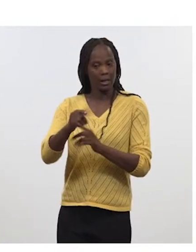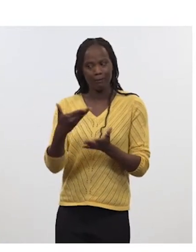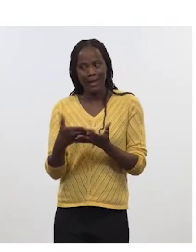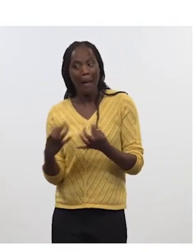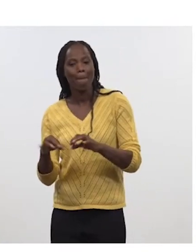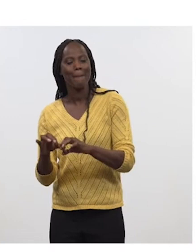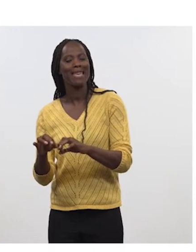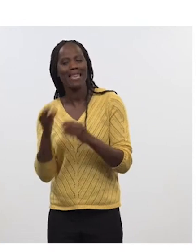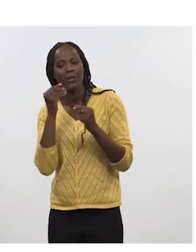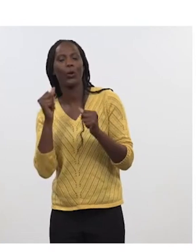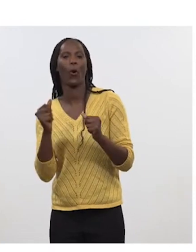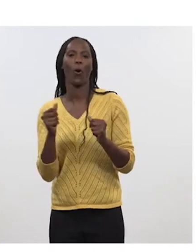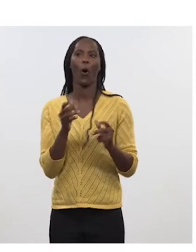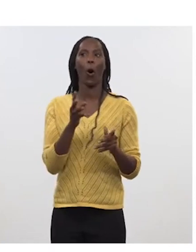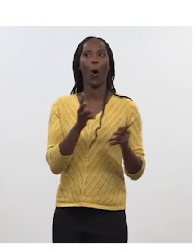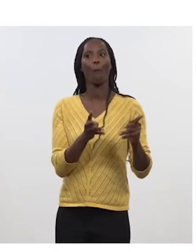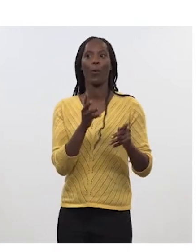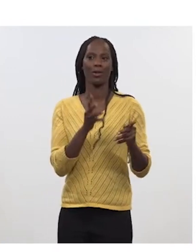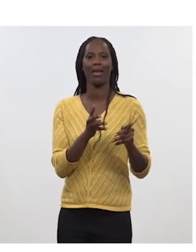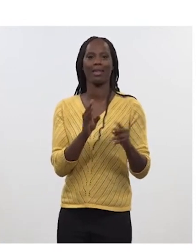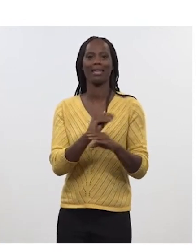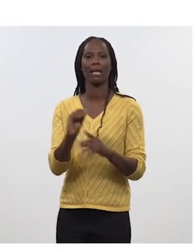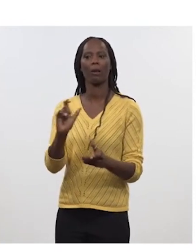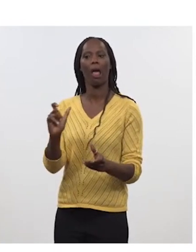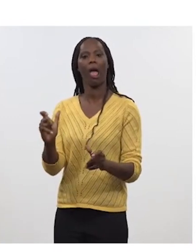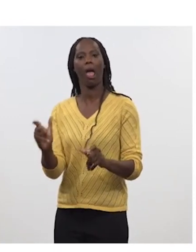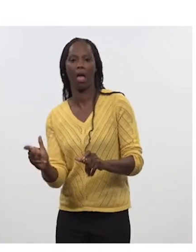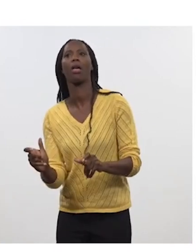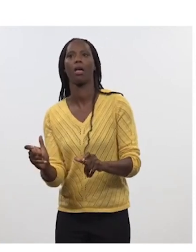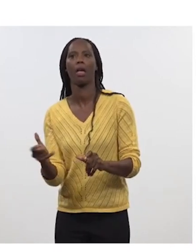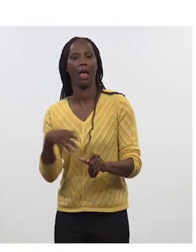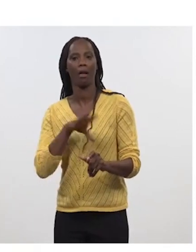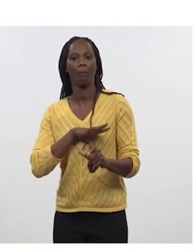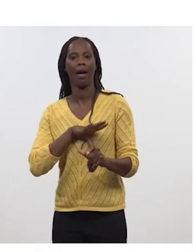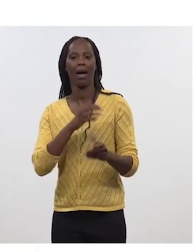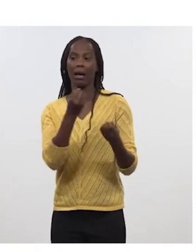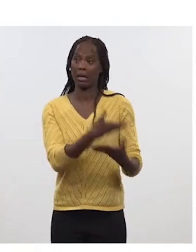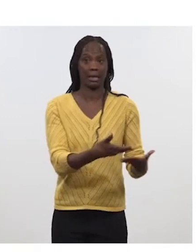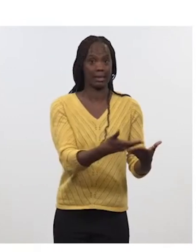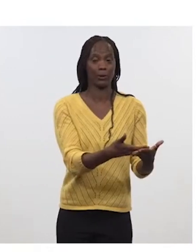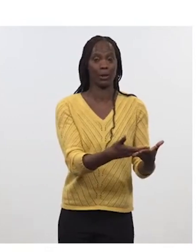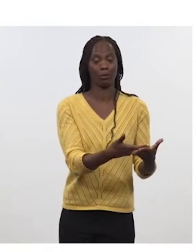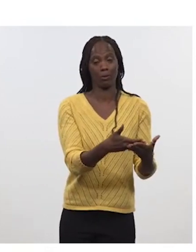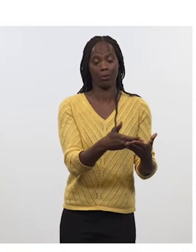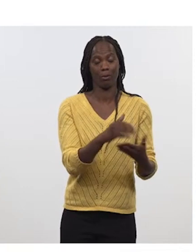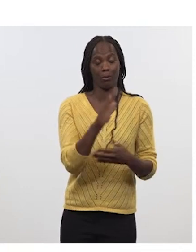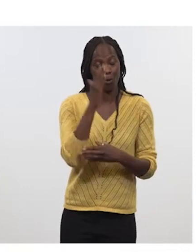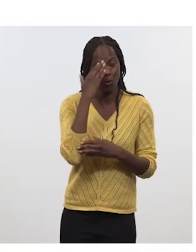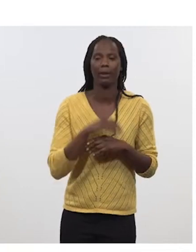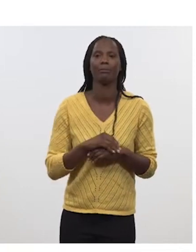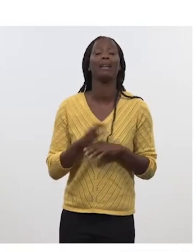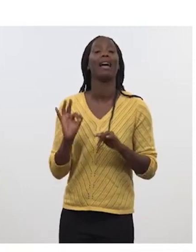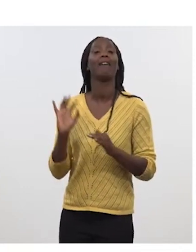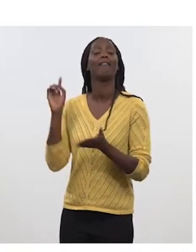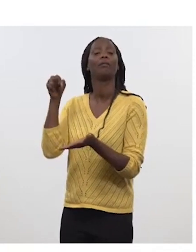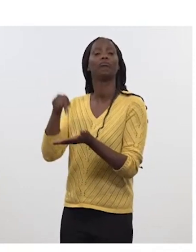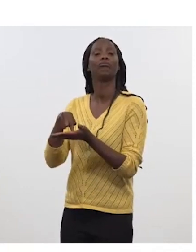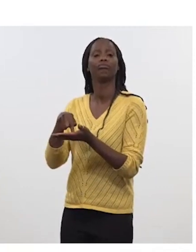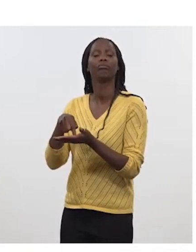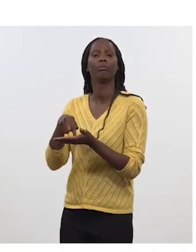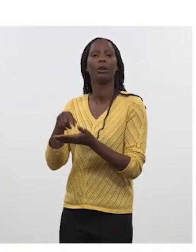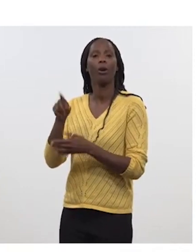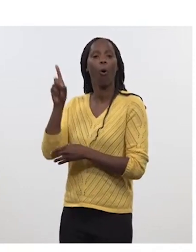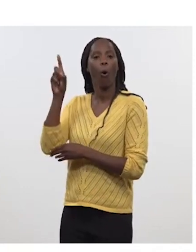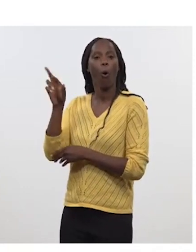connaître des effets de débordement de sécurité liés à la situation que nous connaissons. Voilà. Après, je renvoie sur le Haut-Karabat en tant que tel et sur la situation des